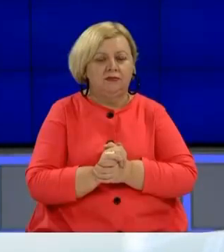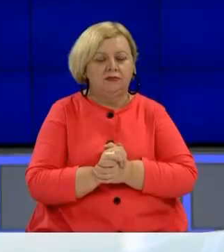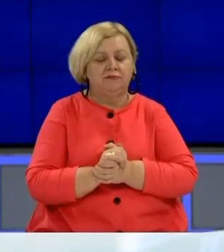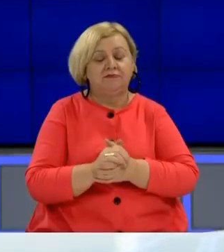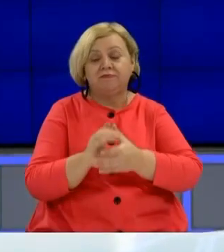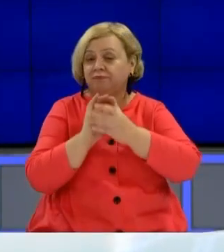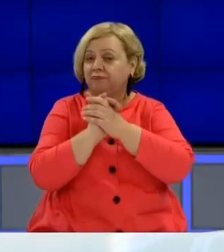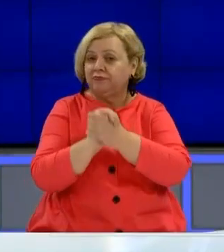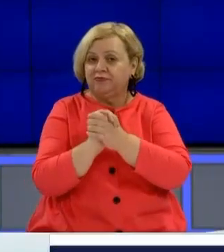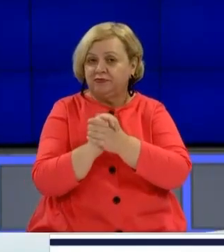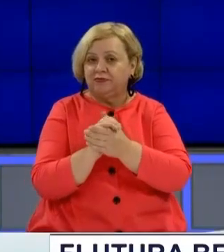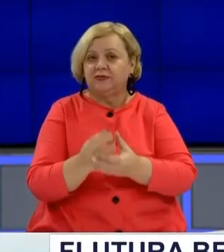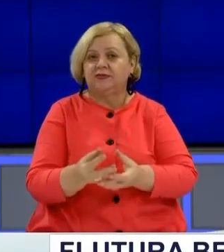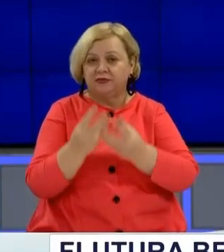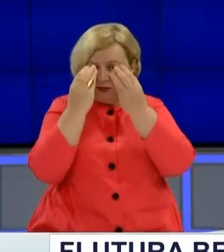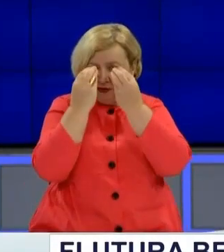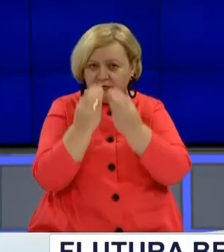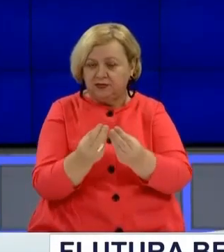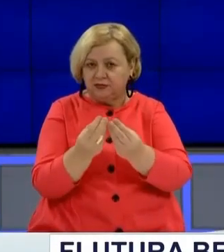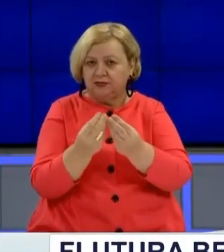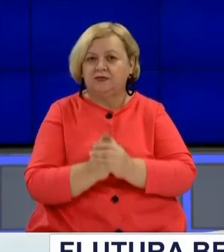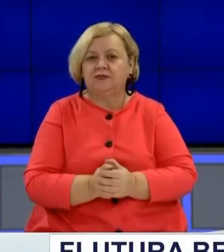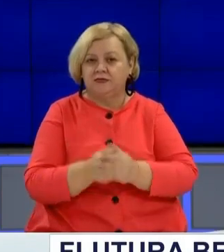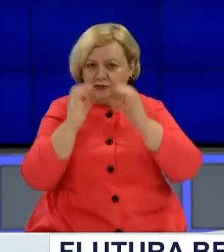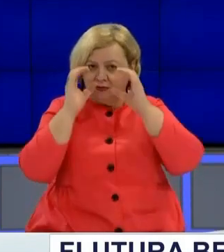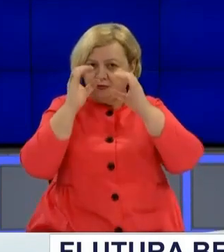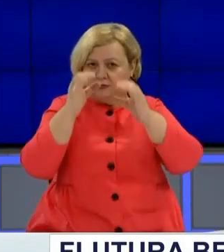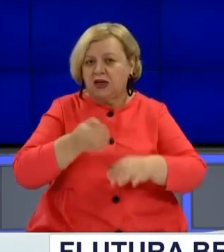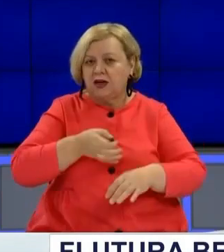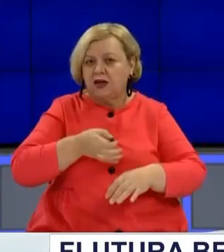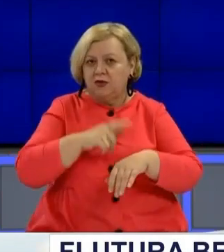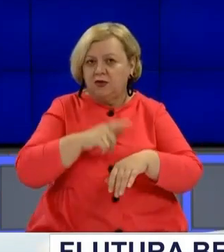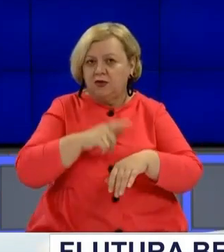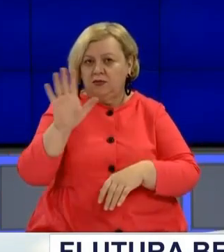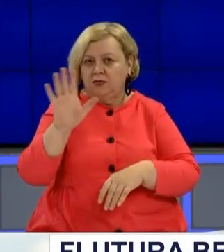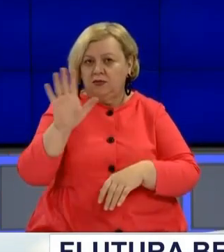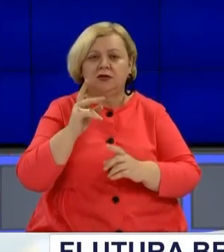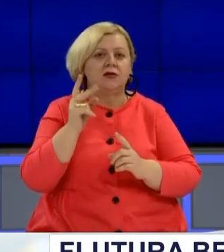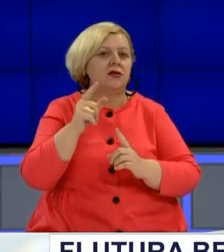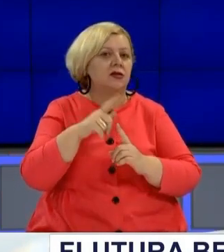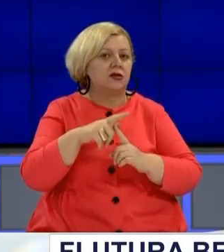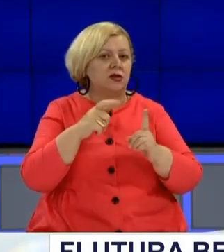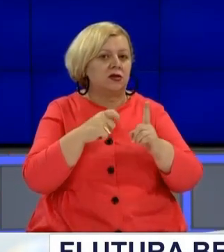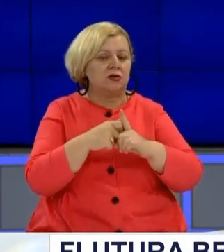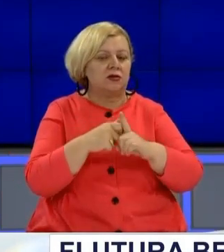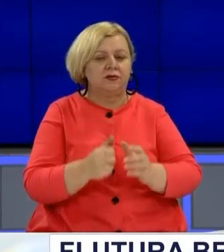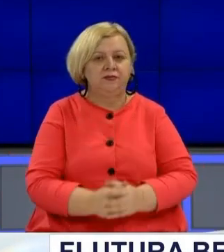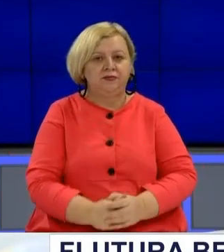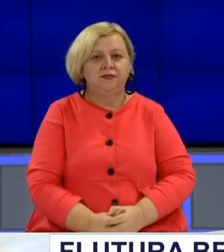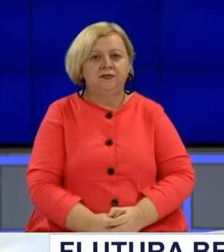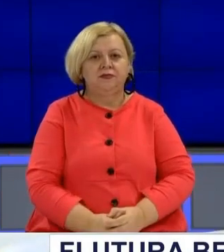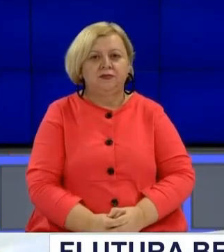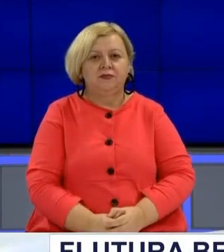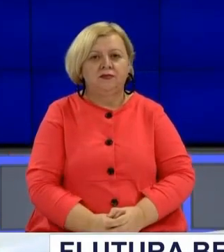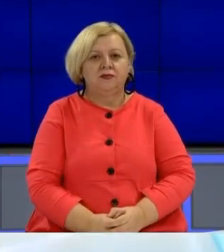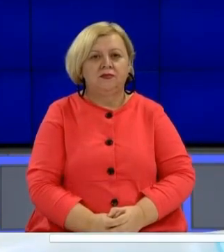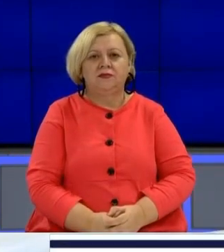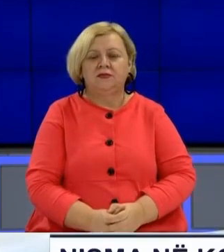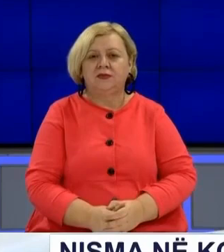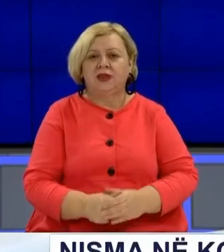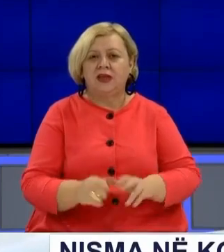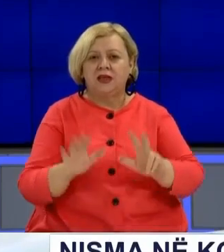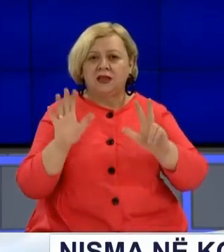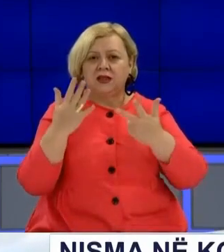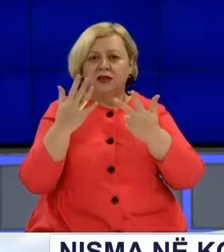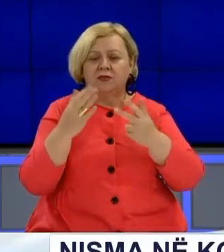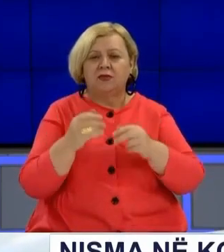Përshëndet e shikuës të ndëruarjeni me edicionin e lajmeve torës 7.50 në Radio Televizionin e Kosovës. Më 8